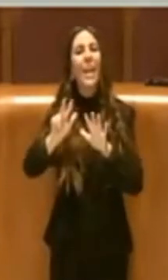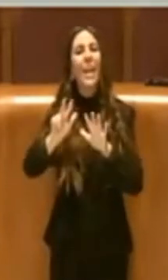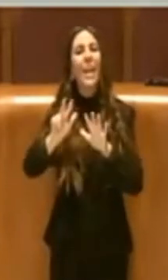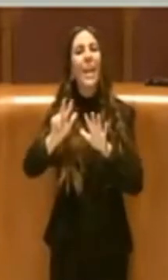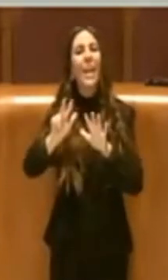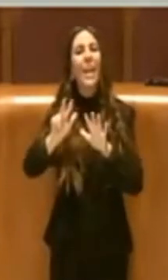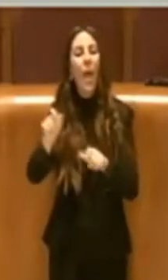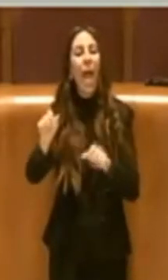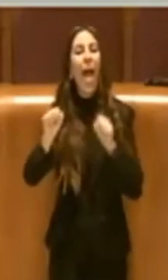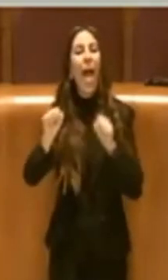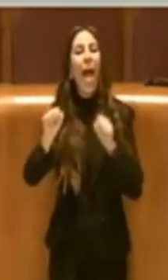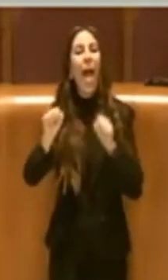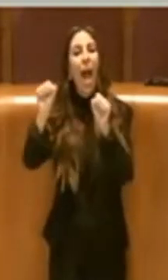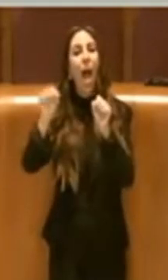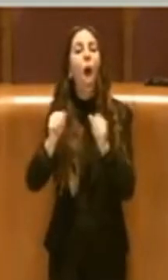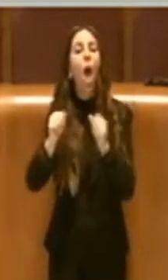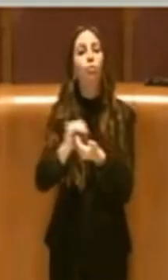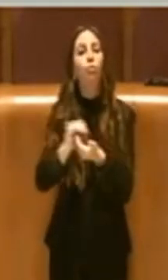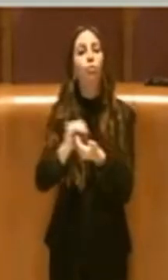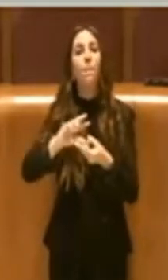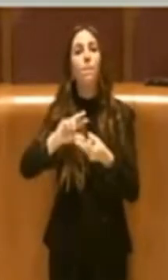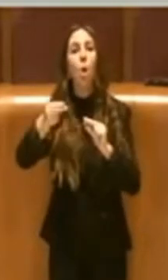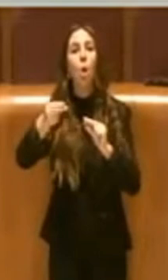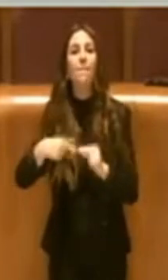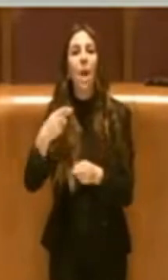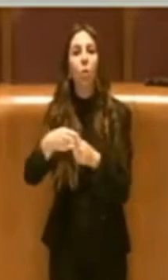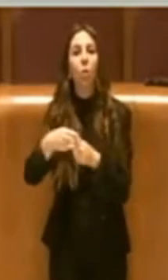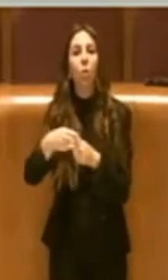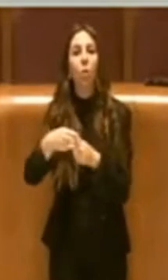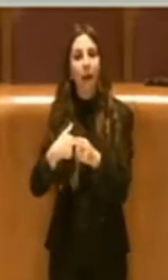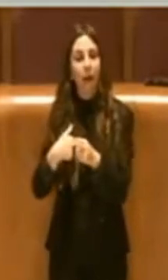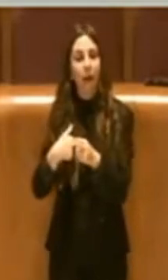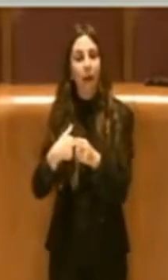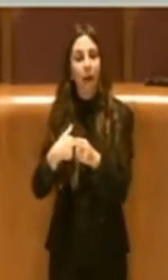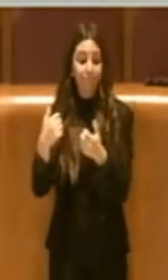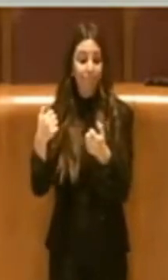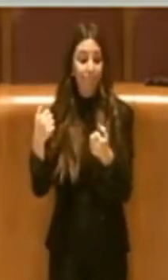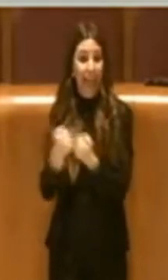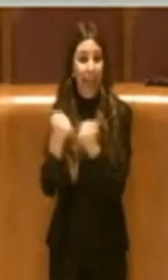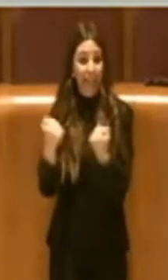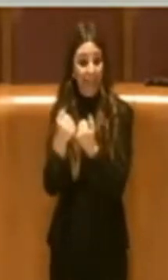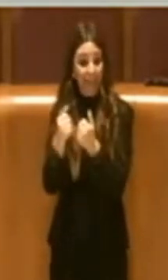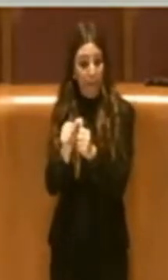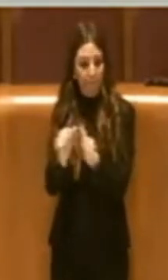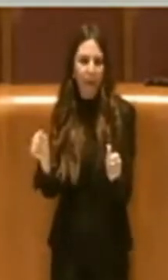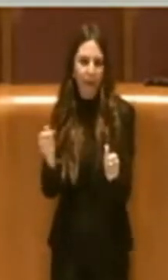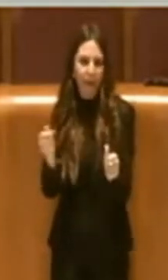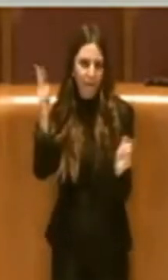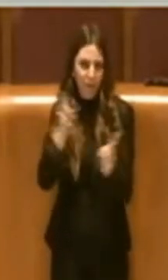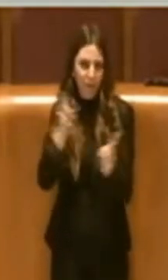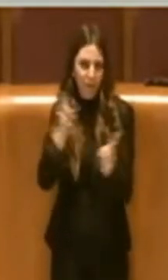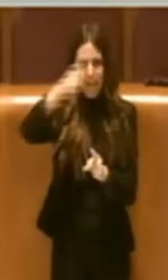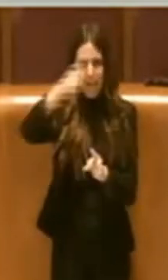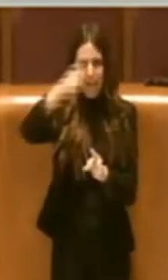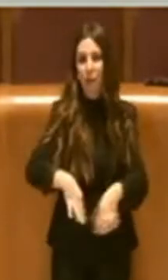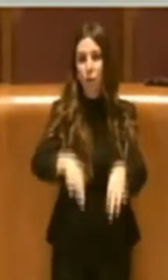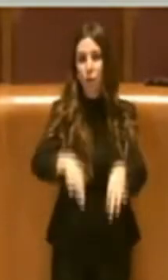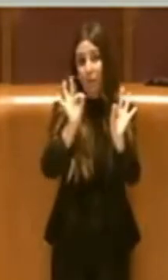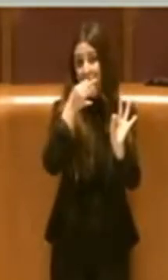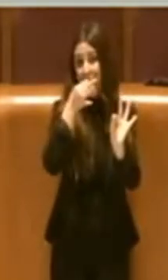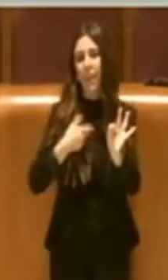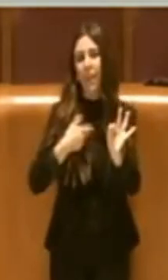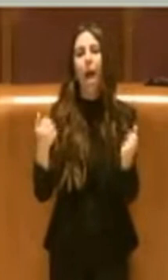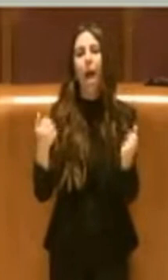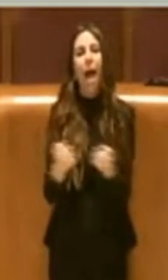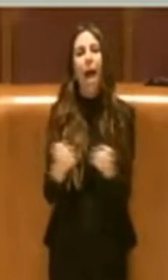della società Polimnia Ritmica Romana. Come sapete le attività di base ai noi purtroppo sono sospese, quindi le attività attualmente in